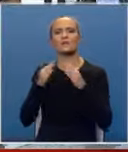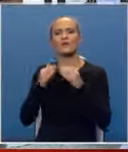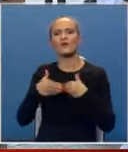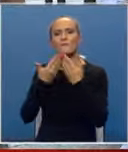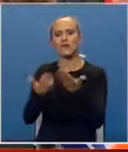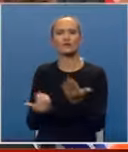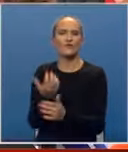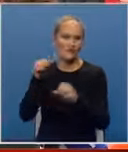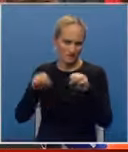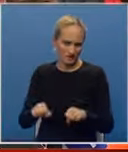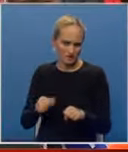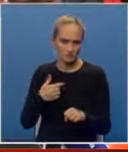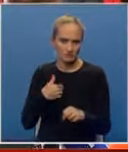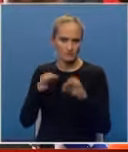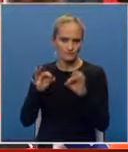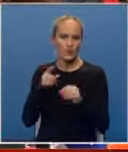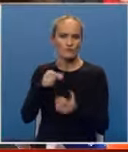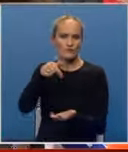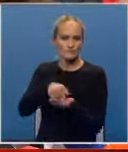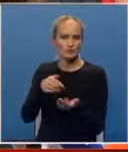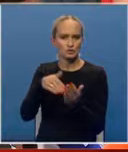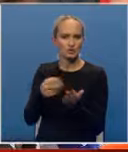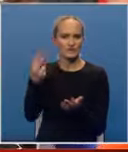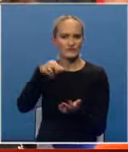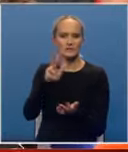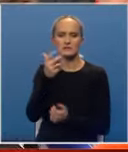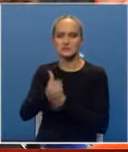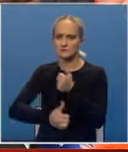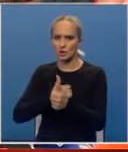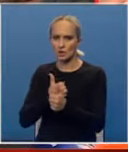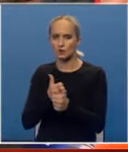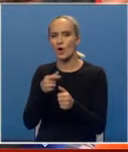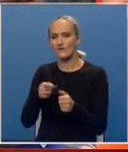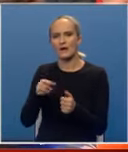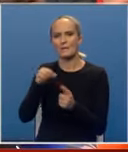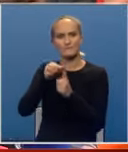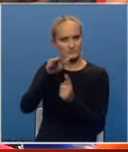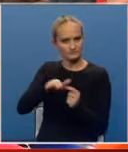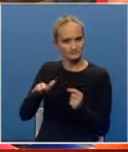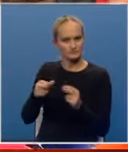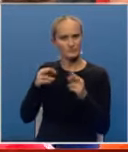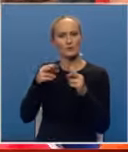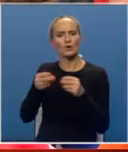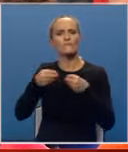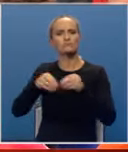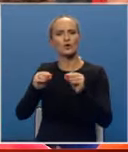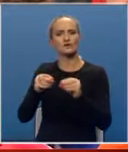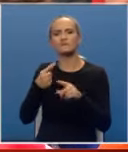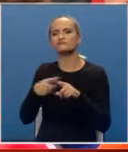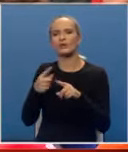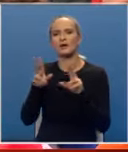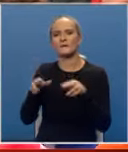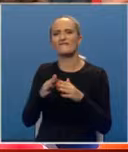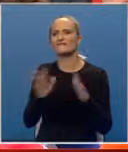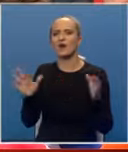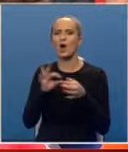vlasniku. Mi smo konkretno ovu lokaciju još 2013. godine, konkretno ovaj parking, autoprevoz je to prodao iz razloga što je